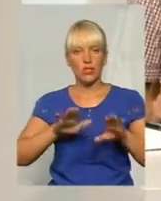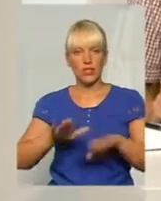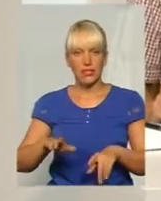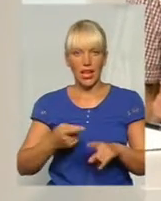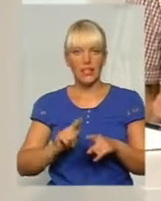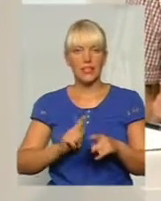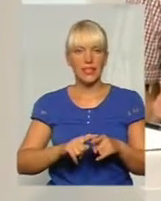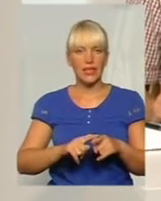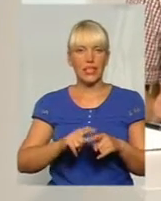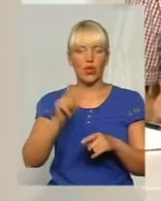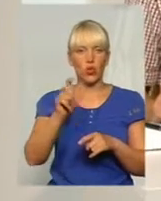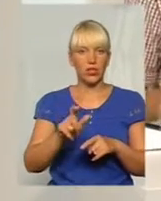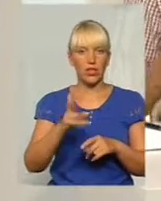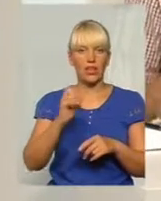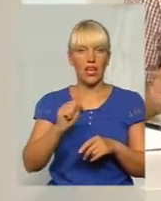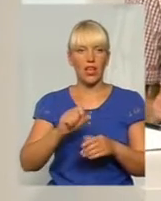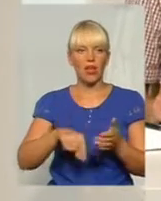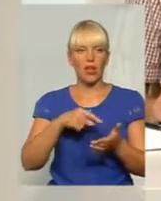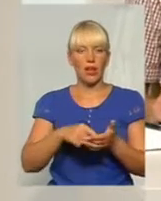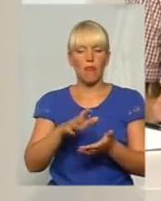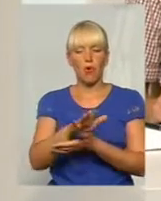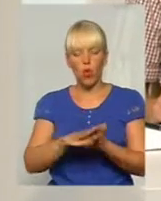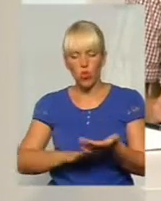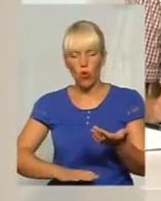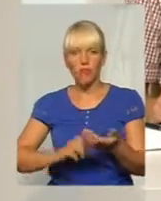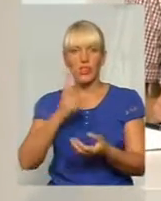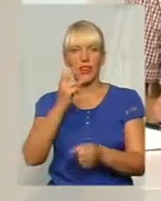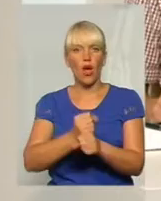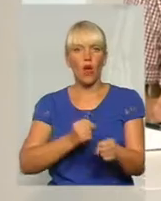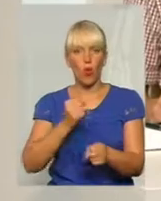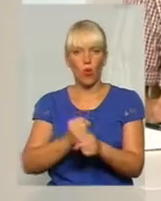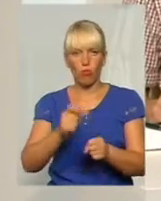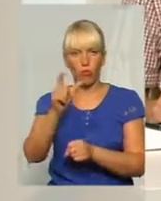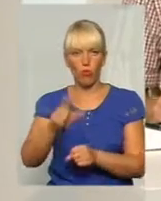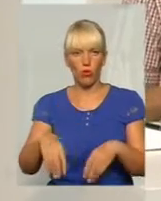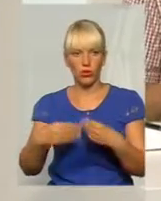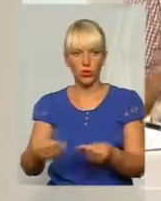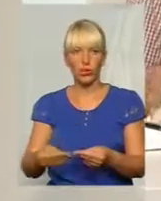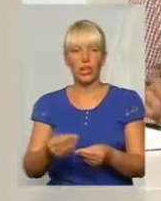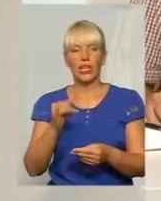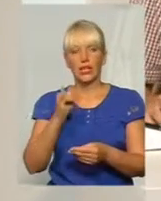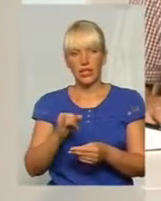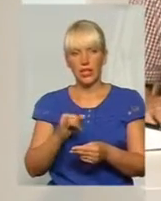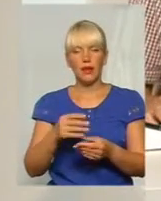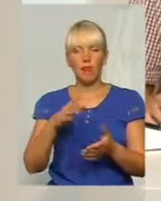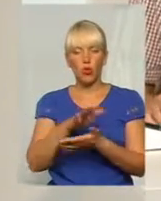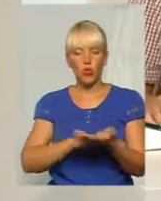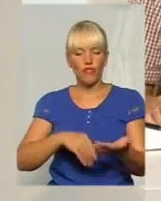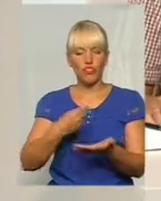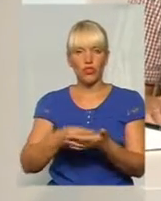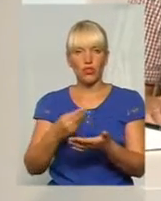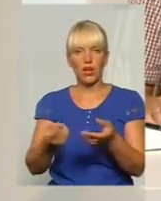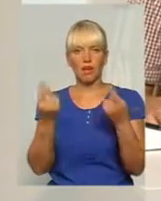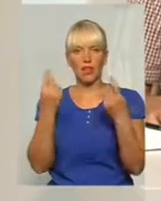структури, продовження договору на роботу, позиційної висновки комісії щодо перевірки стану будівництва об'єкту, а також продовження фінансування капітального будівництва